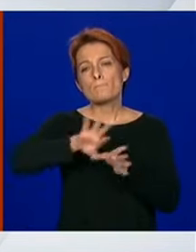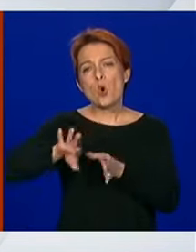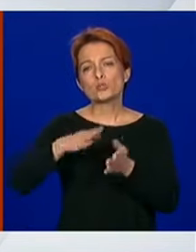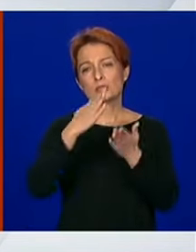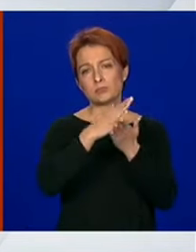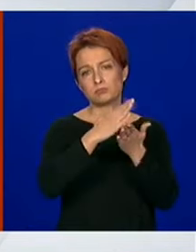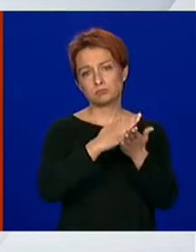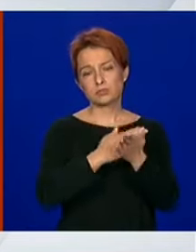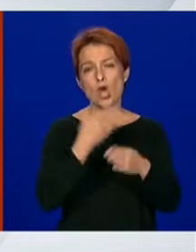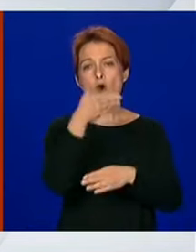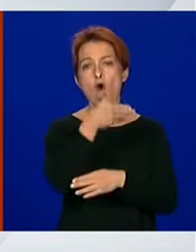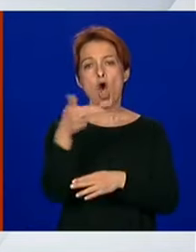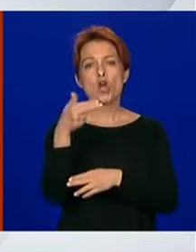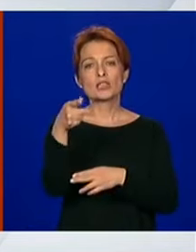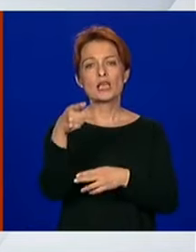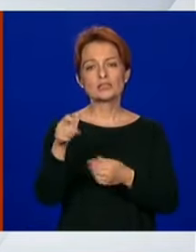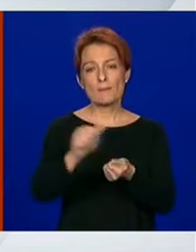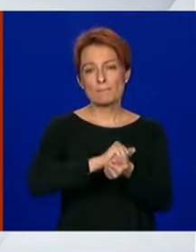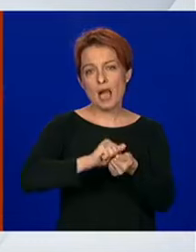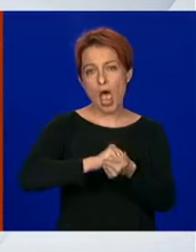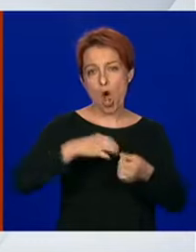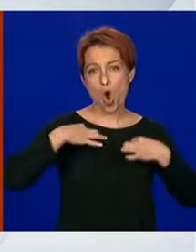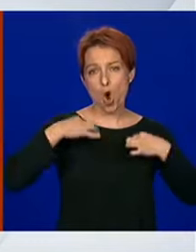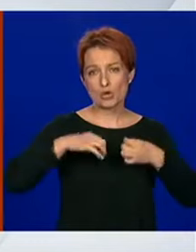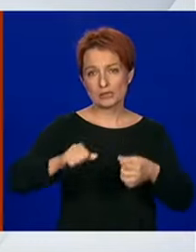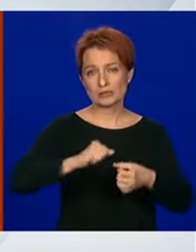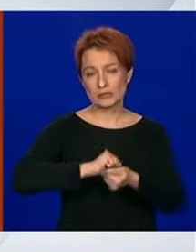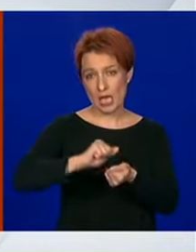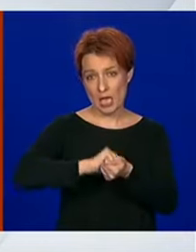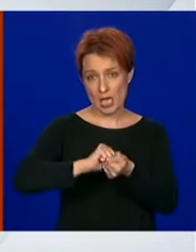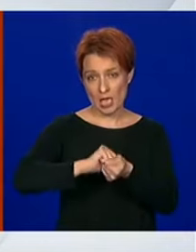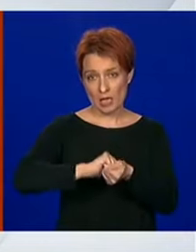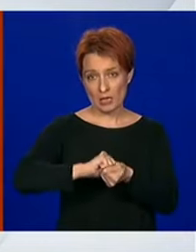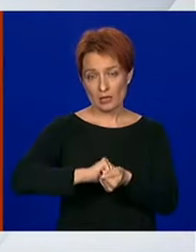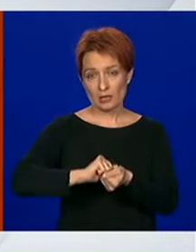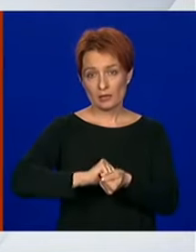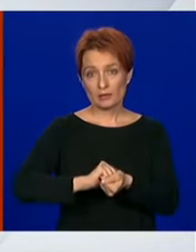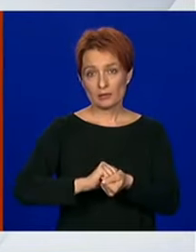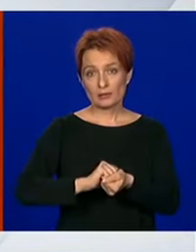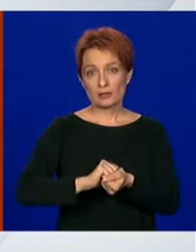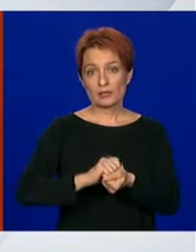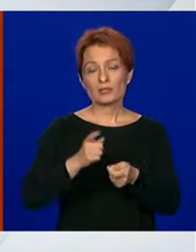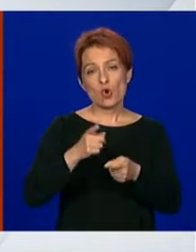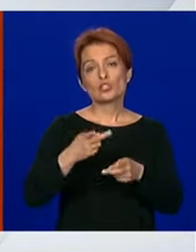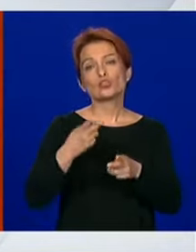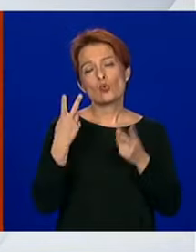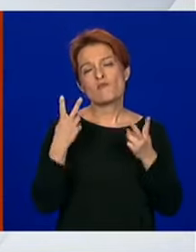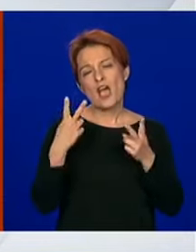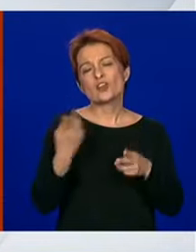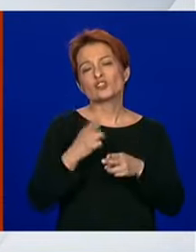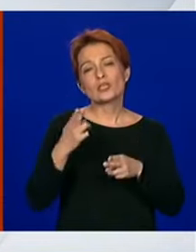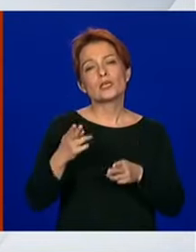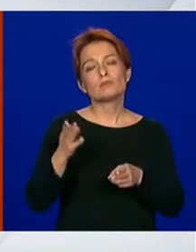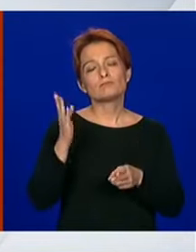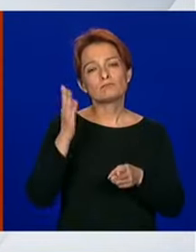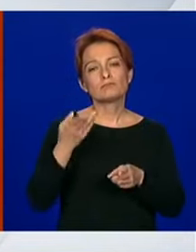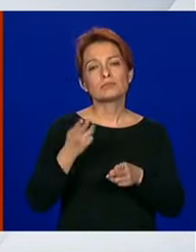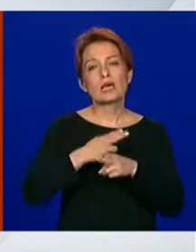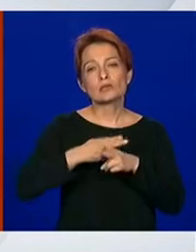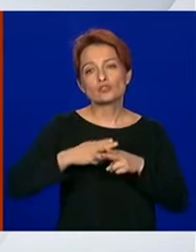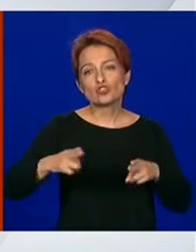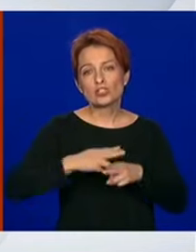hotelske praonice rublja s obzirom da znamo da su oni zaduženi za čistoću i dezinfekciju? Dakle,